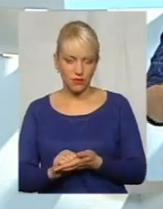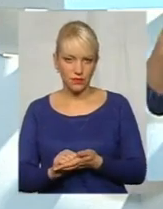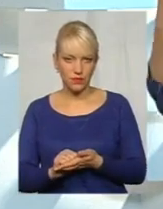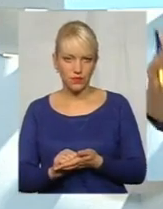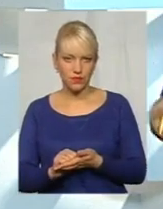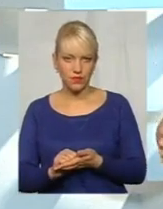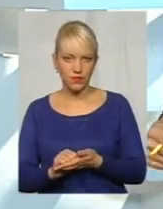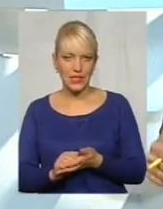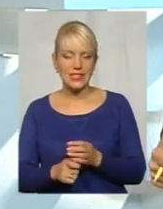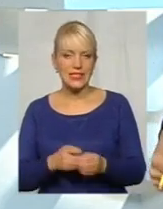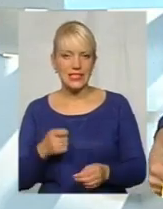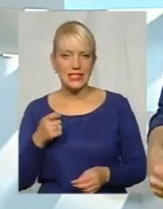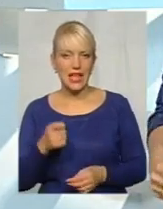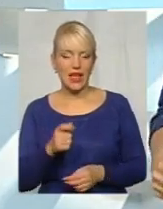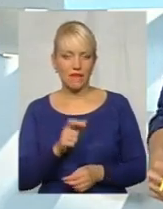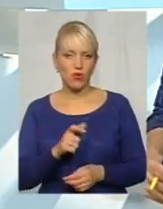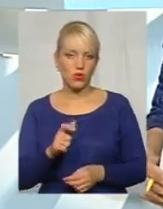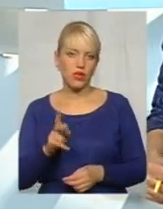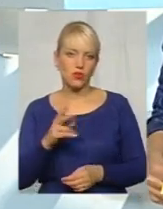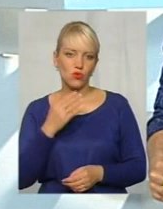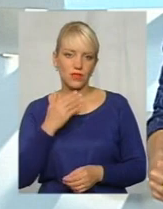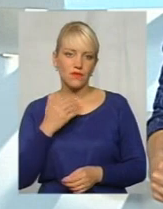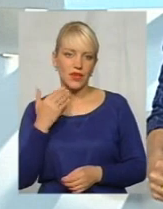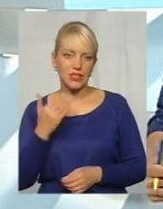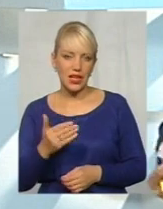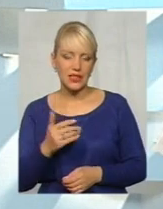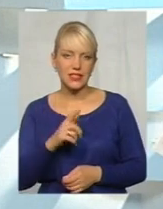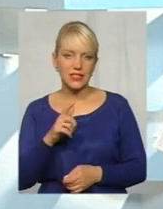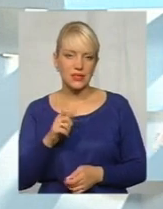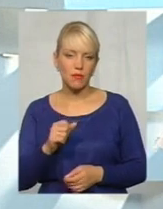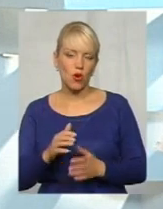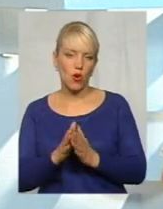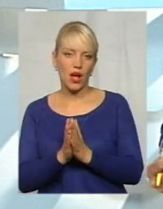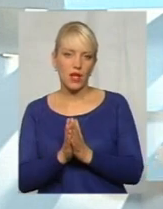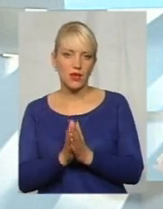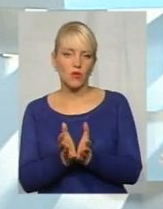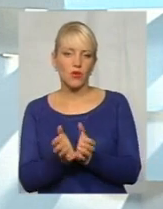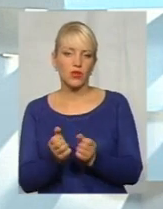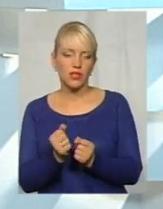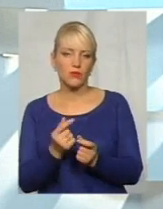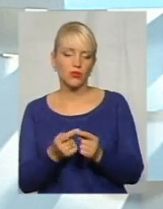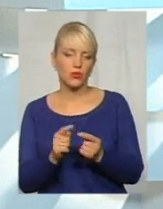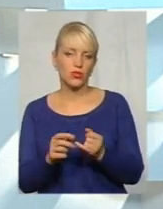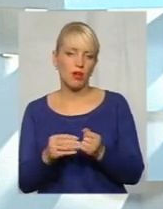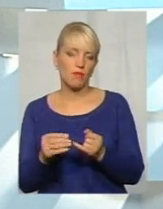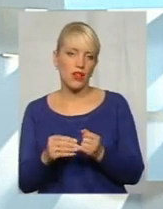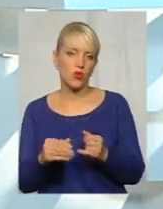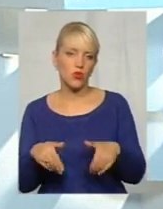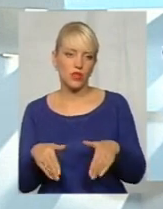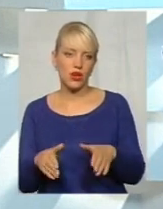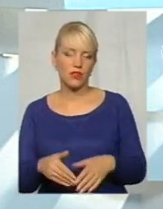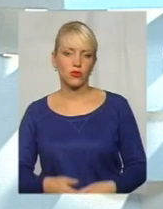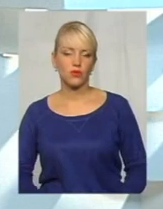власне, заяв людей, які зверталися з проханням отримати ту земельну ділянку, заповідну